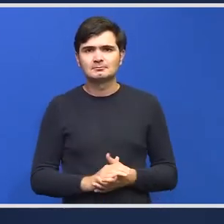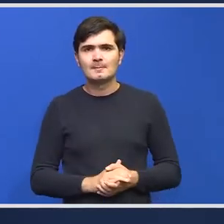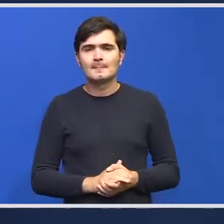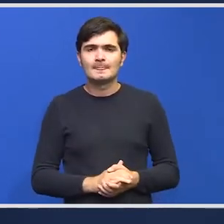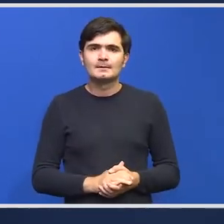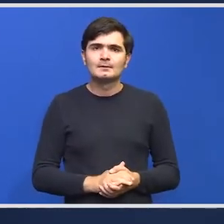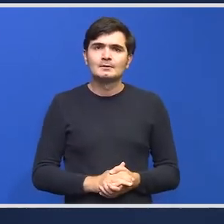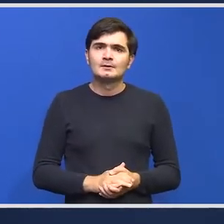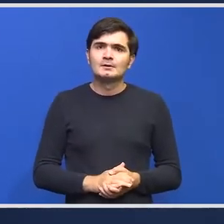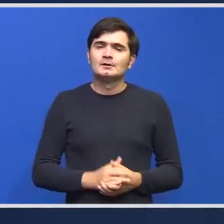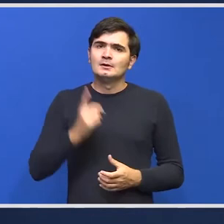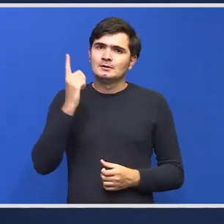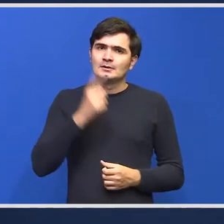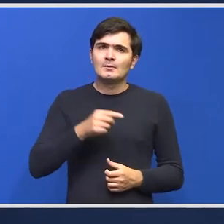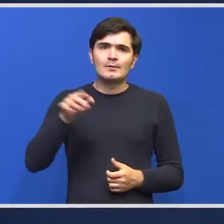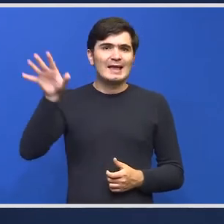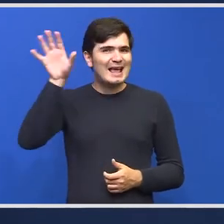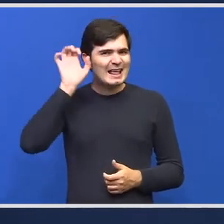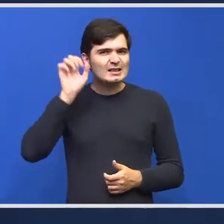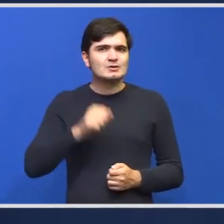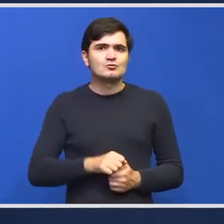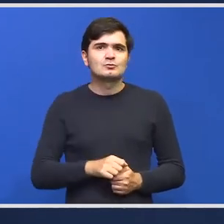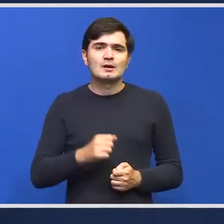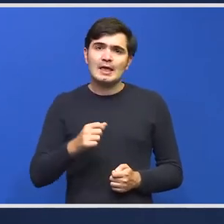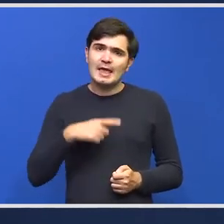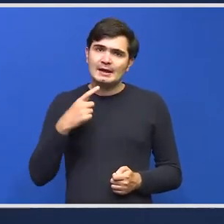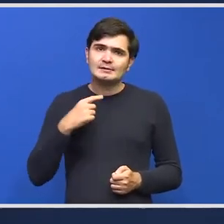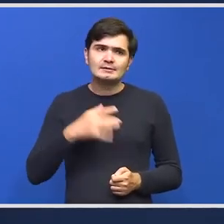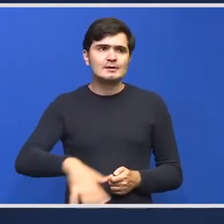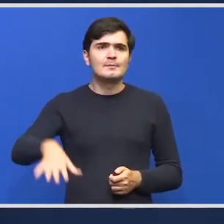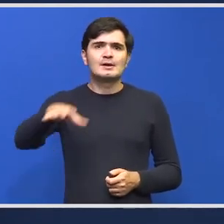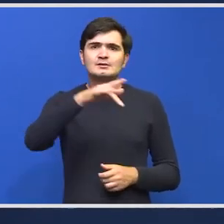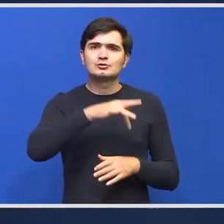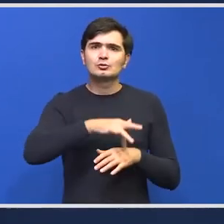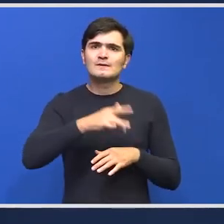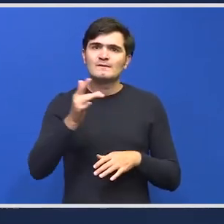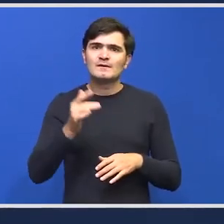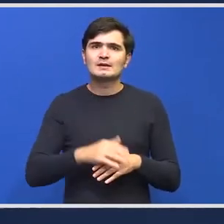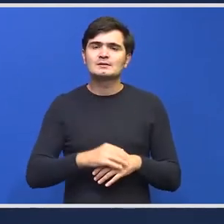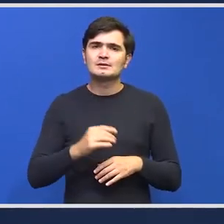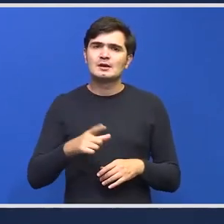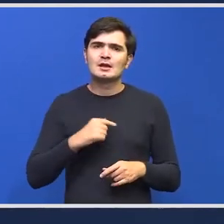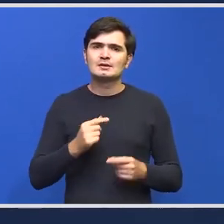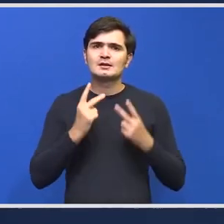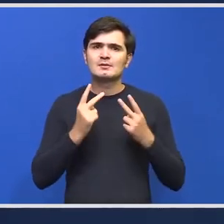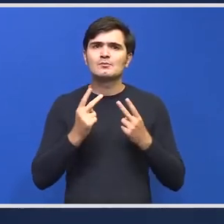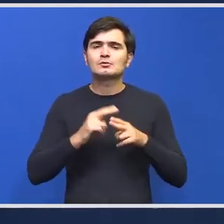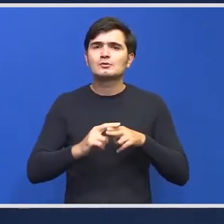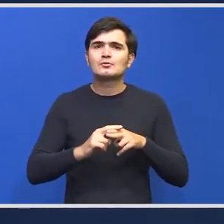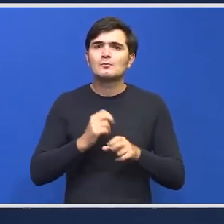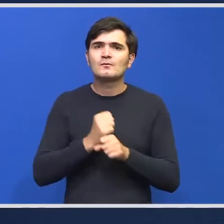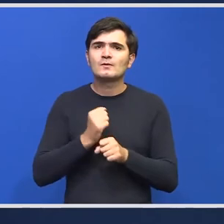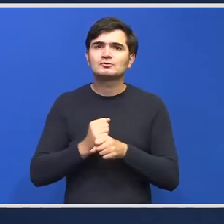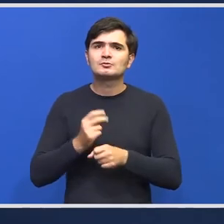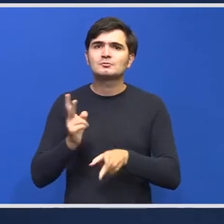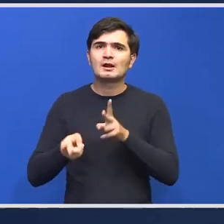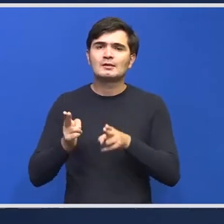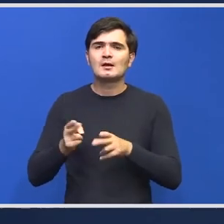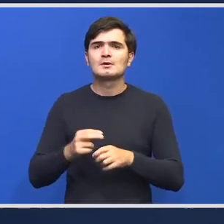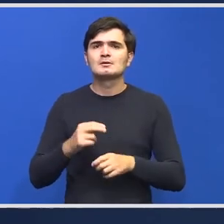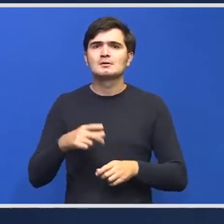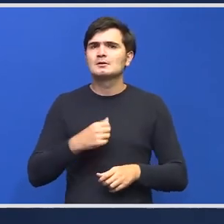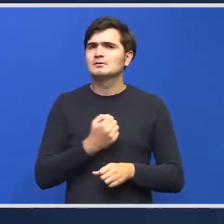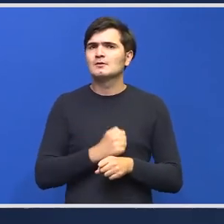trebuie reținut este că există peste tot infecții este important cum le tratăm este foarte